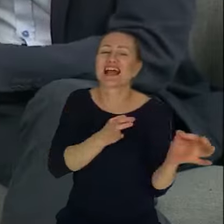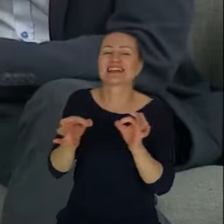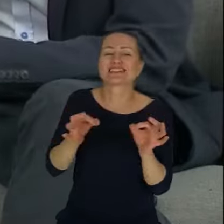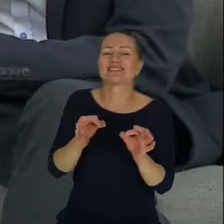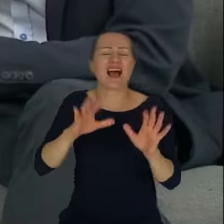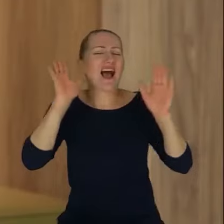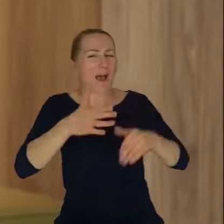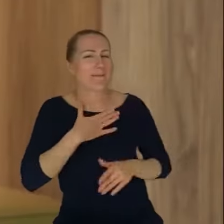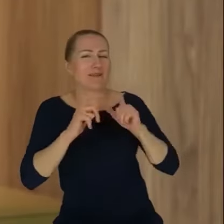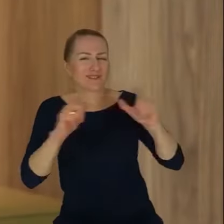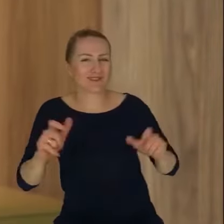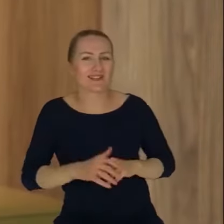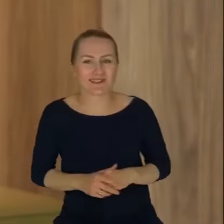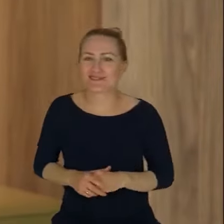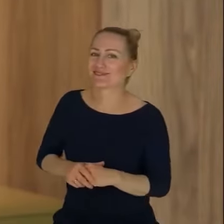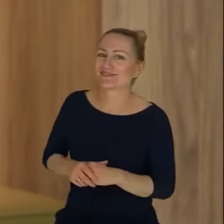otwierające oczy.